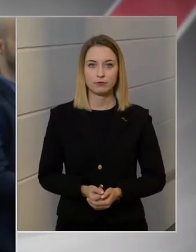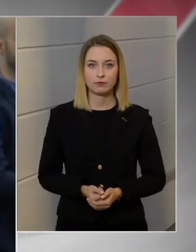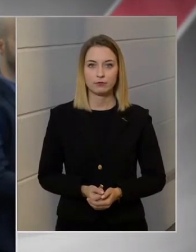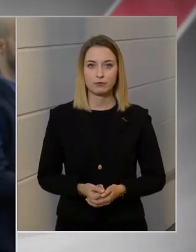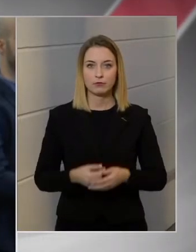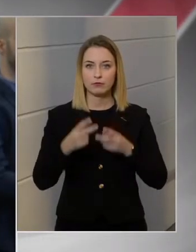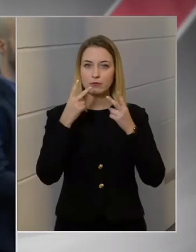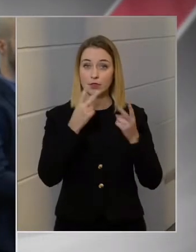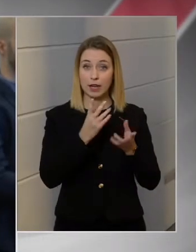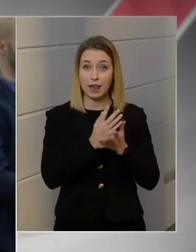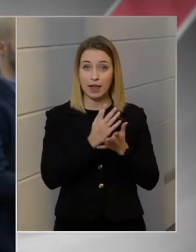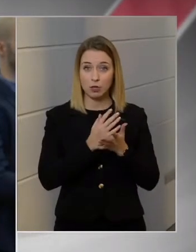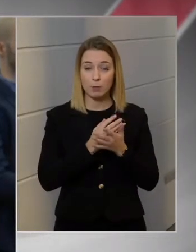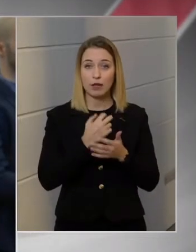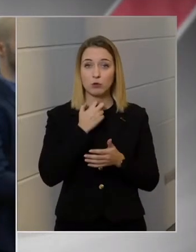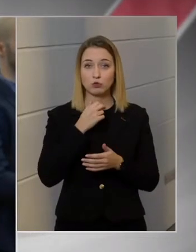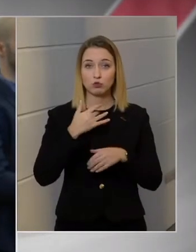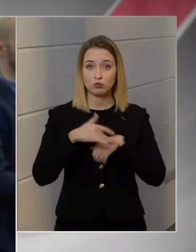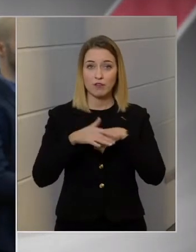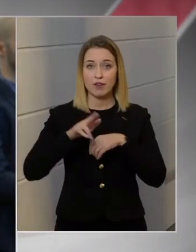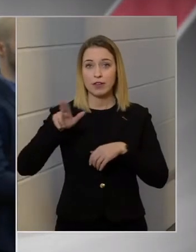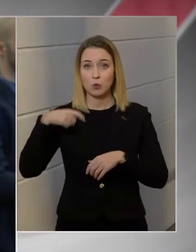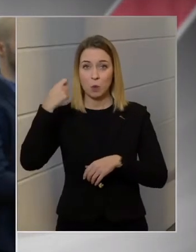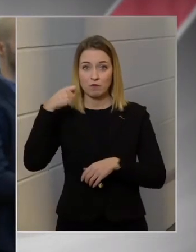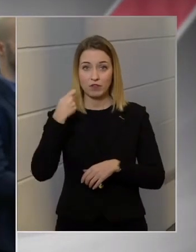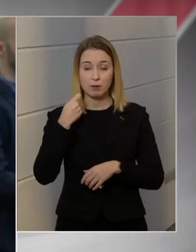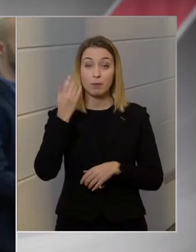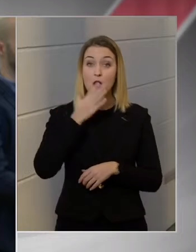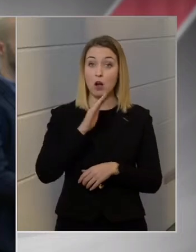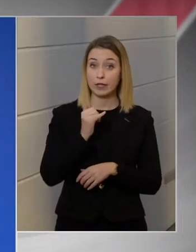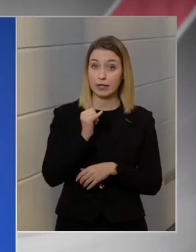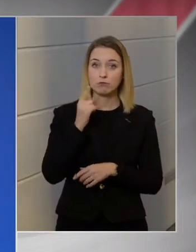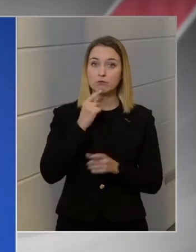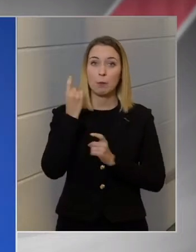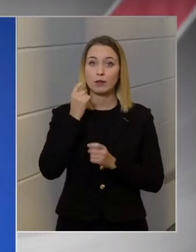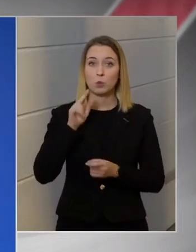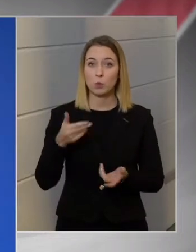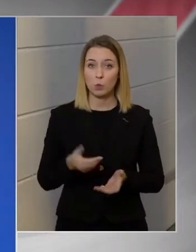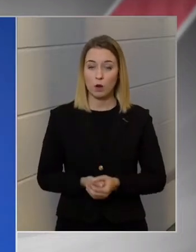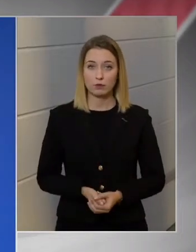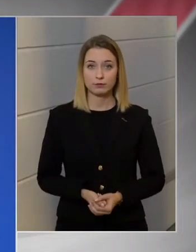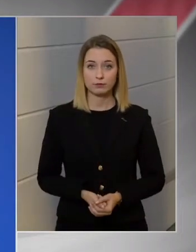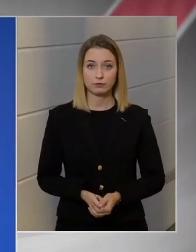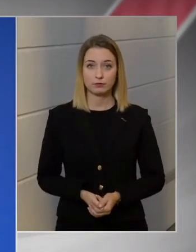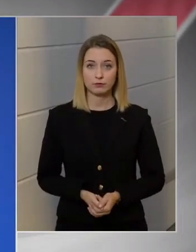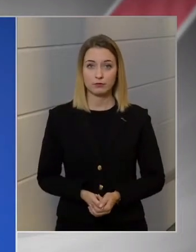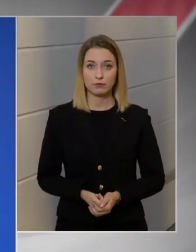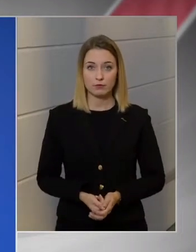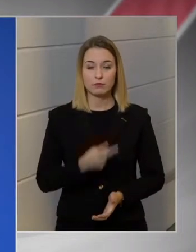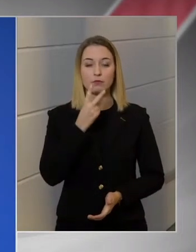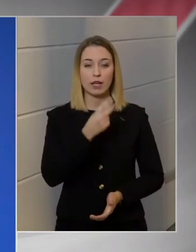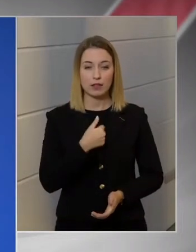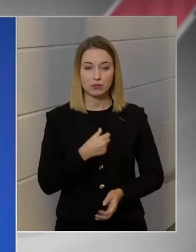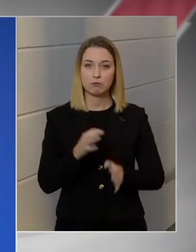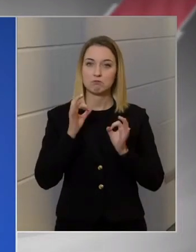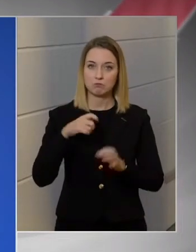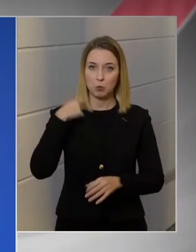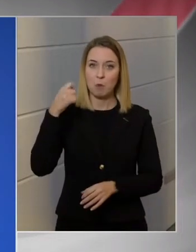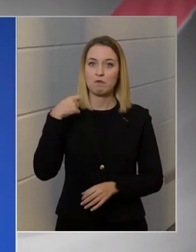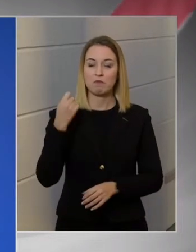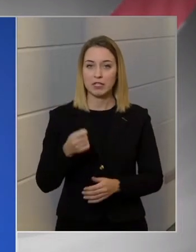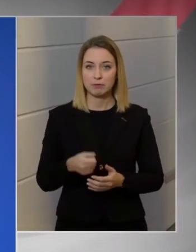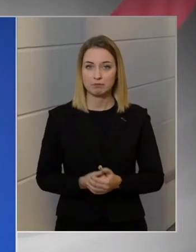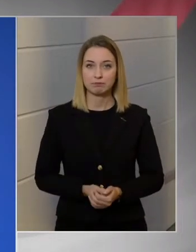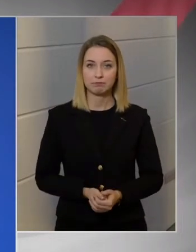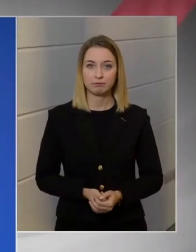Látta-e már Nagy Úcsány Ferencről készült filmet? Ha igen, akkor mit gondol róla? Láttam és jó filmnek tartom.